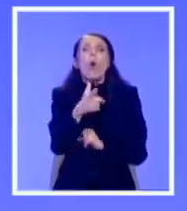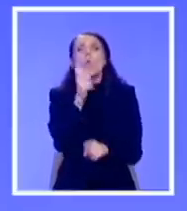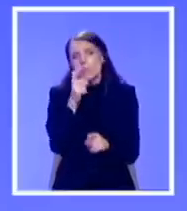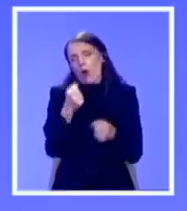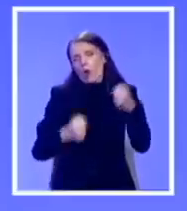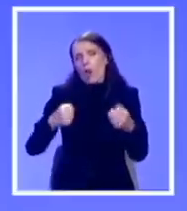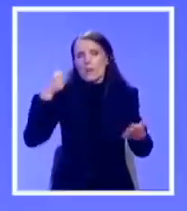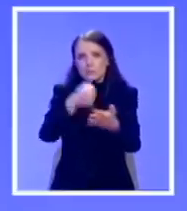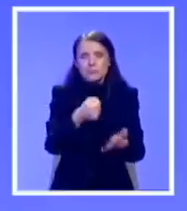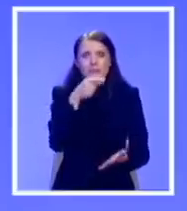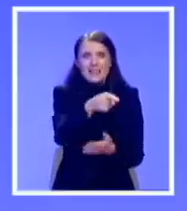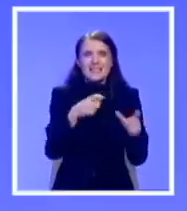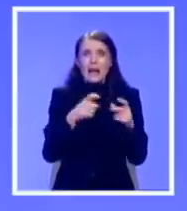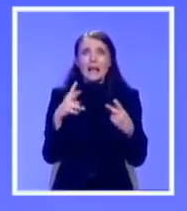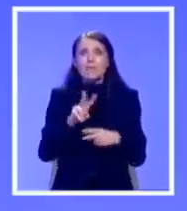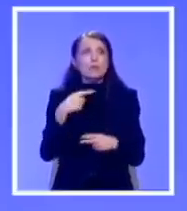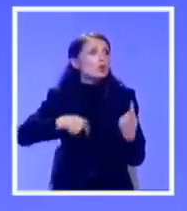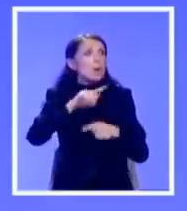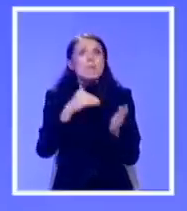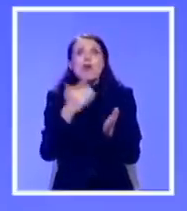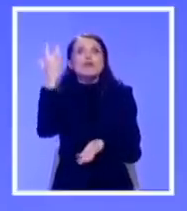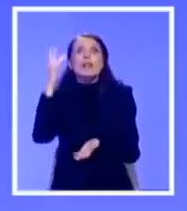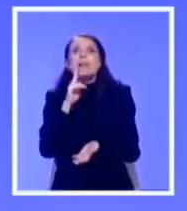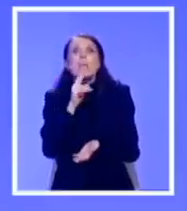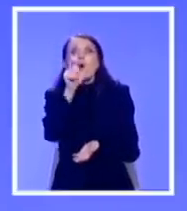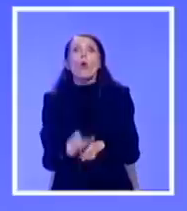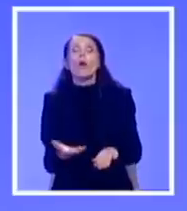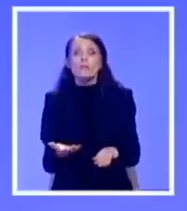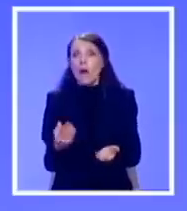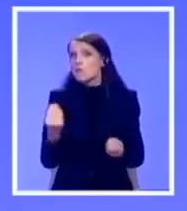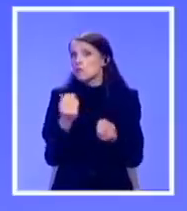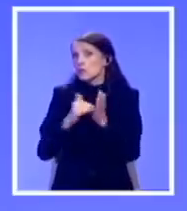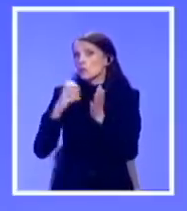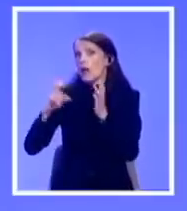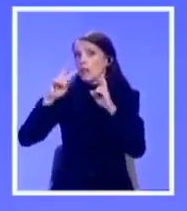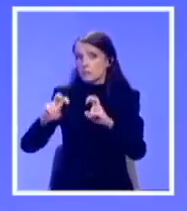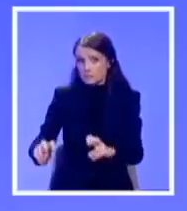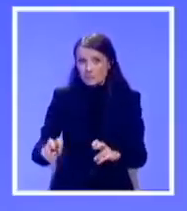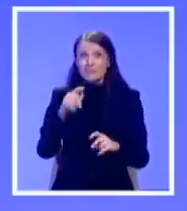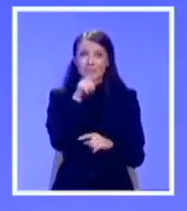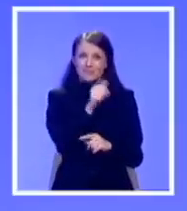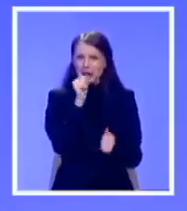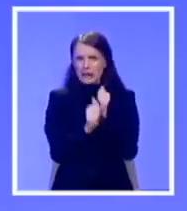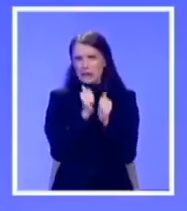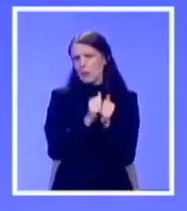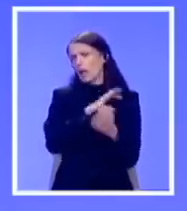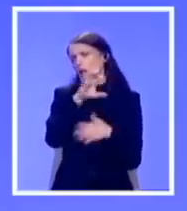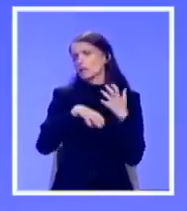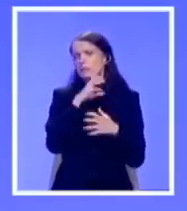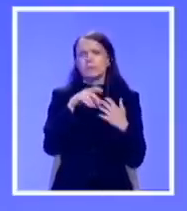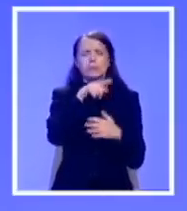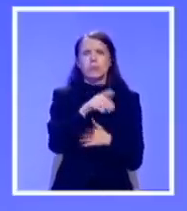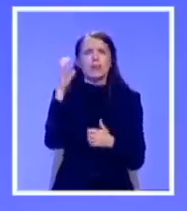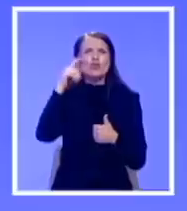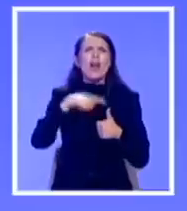znamo. Zašto? Zato što je istraga u toku. Kriminalne afere režima odavno nije moguće sakriti. Od trgovine urožijem u Kušiku